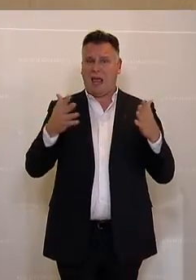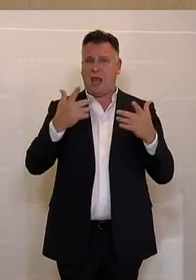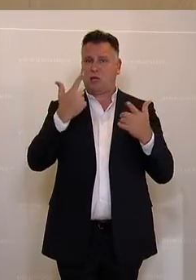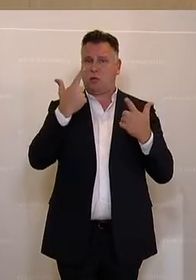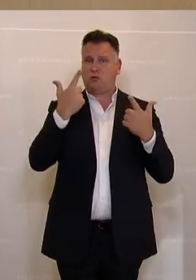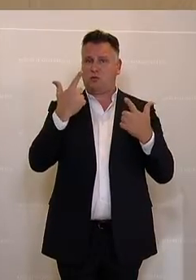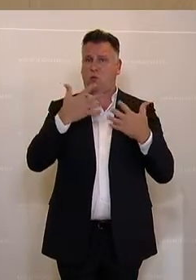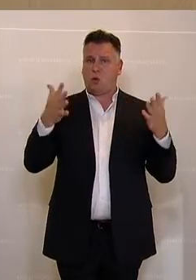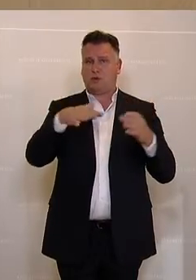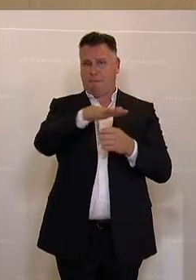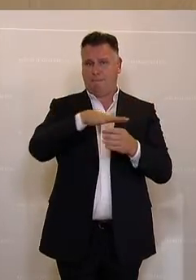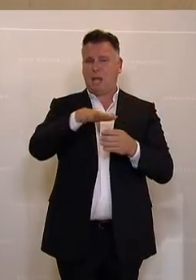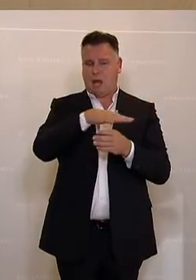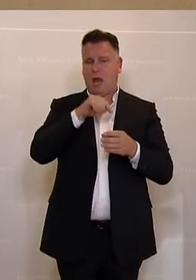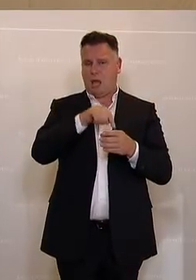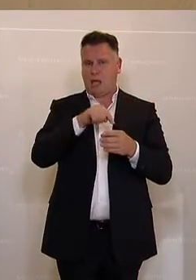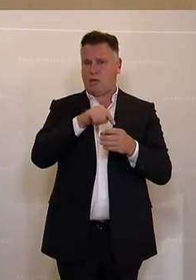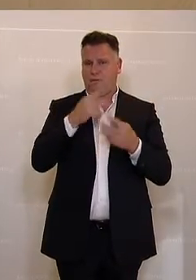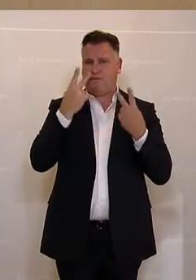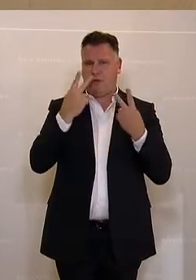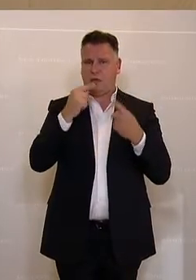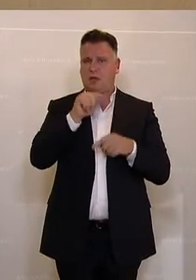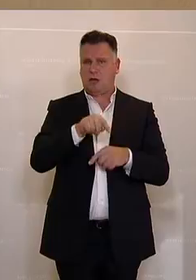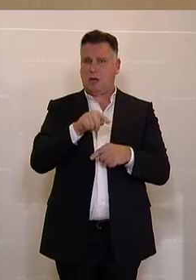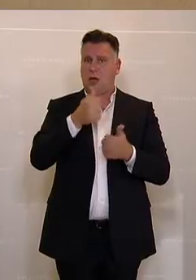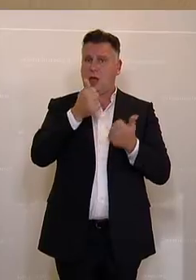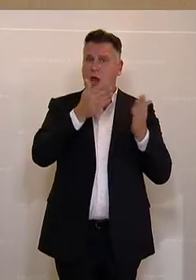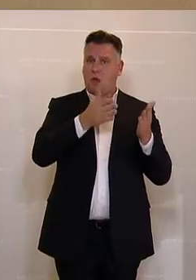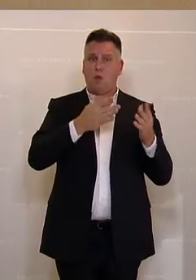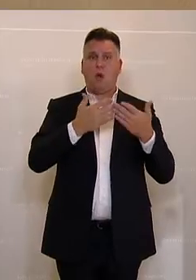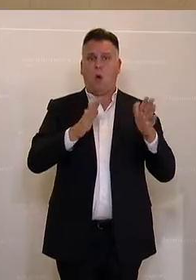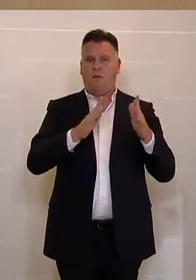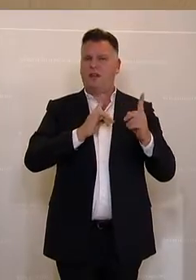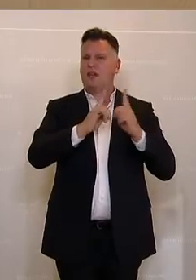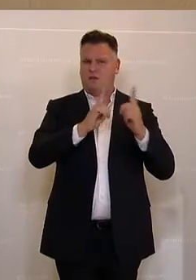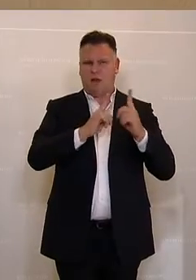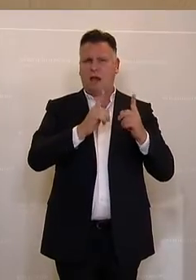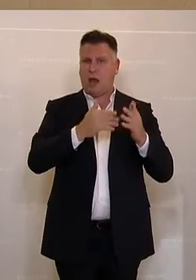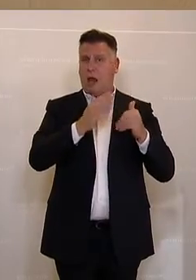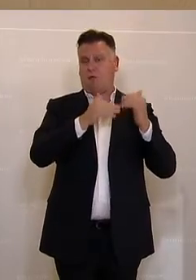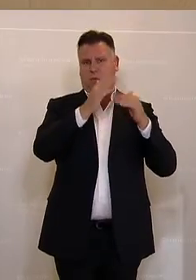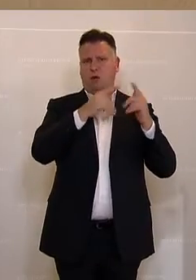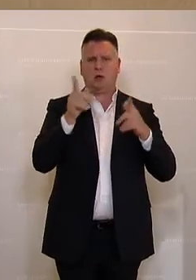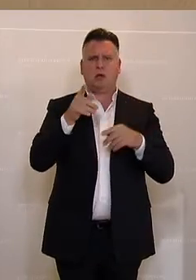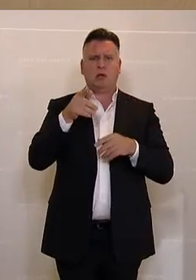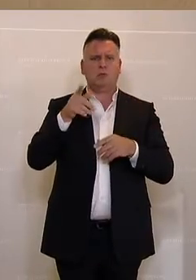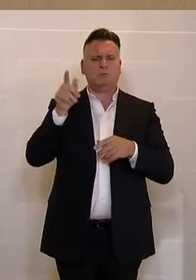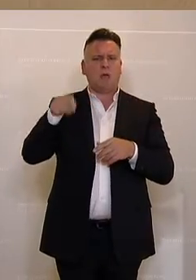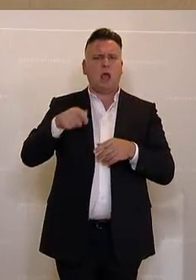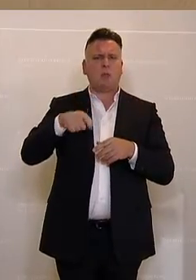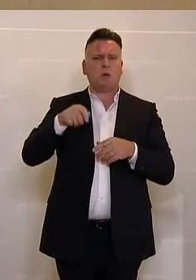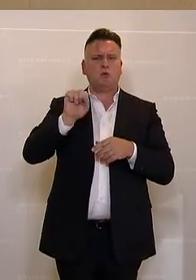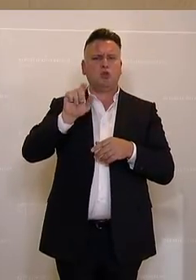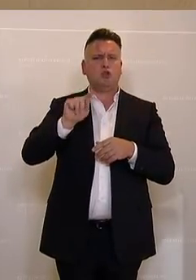auf denen wir aufbauen müssen. Auf der einen Seite, dass wir den öffentlichen Verkehr dramatisch ausbauen, Abgeordneter Stöger hat das